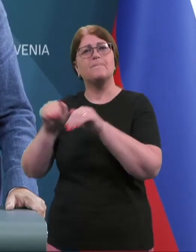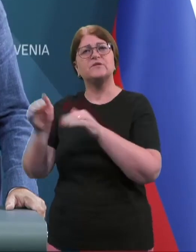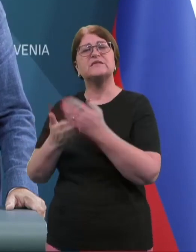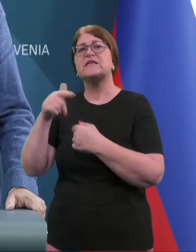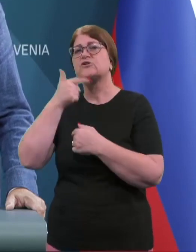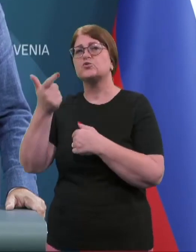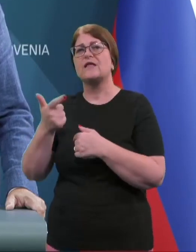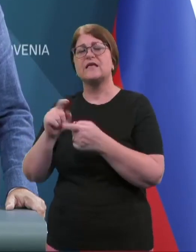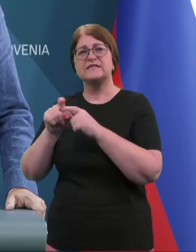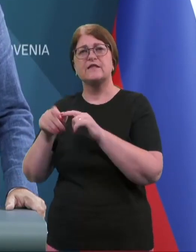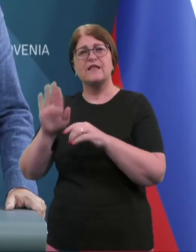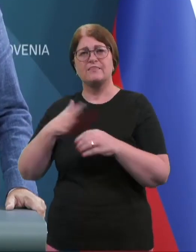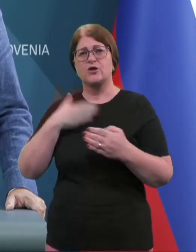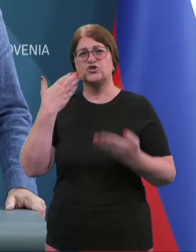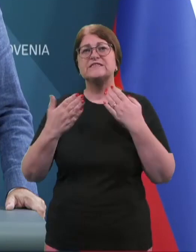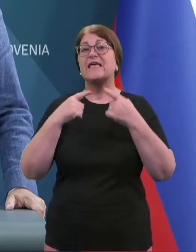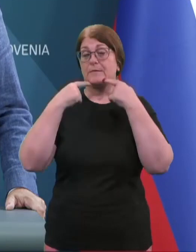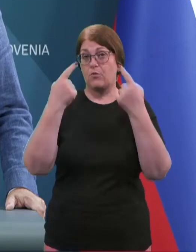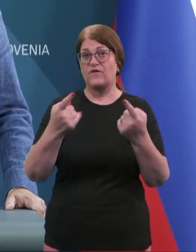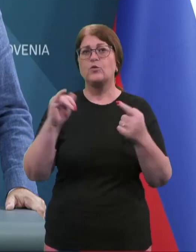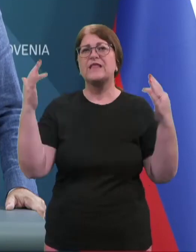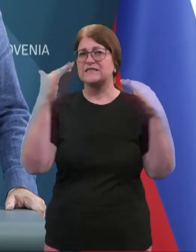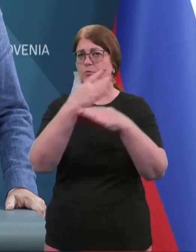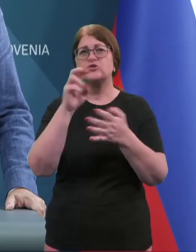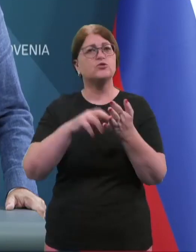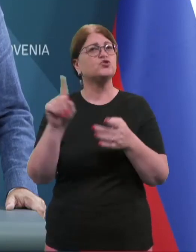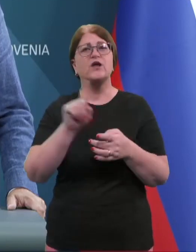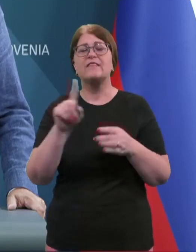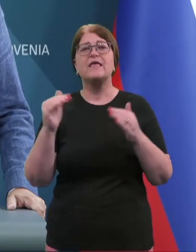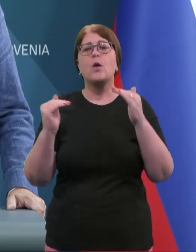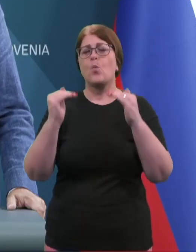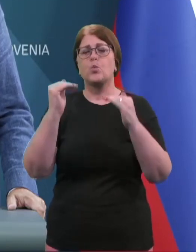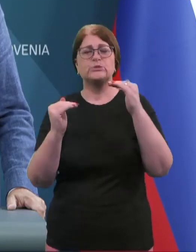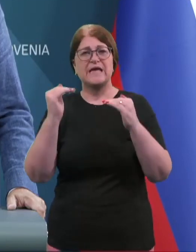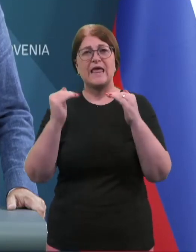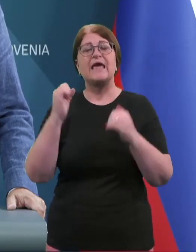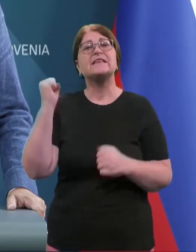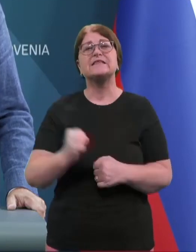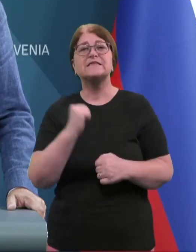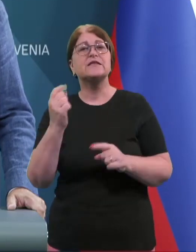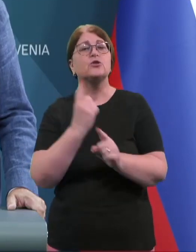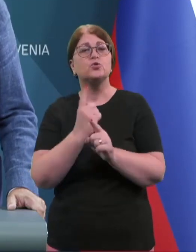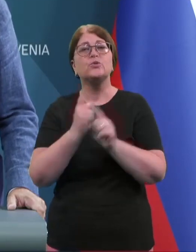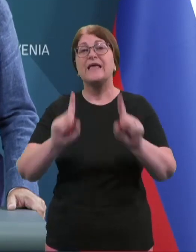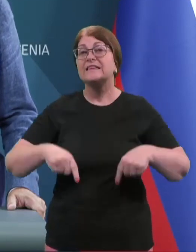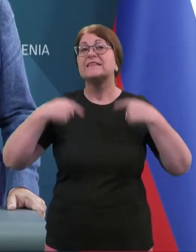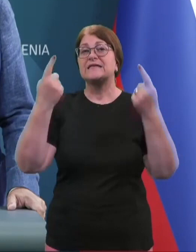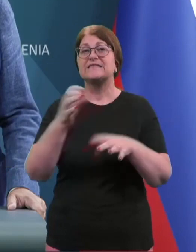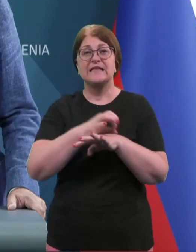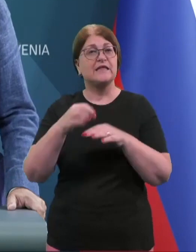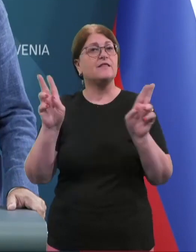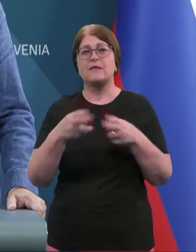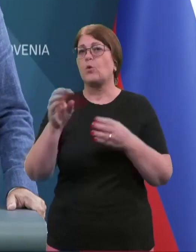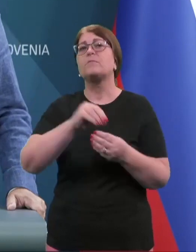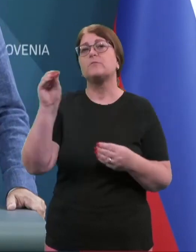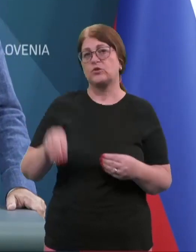zonanje zvedeve, da še se je upovedal, da sporozum še ni usklejen, zato tudi naslednji teden ne more biti